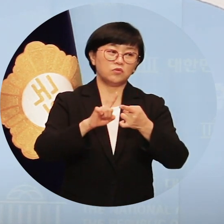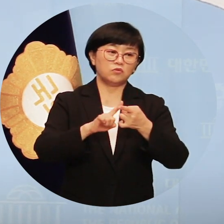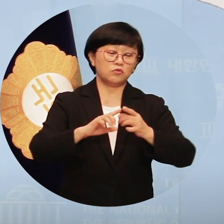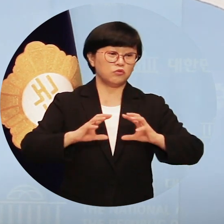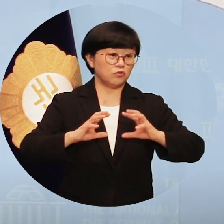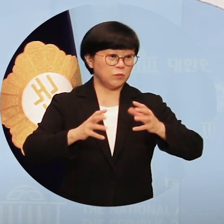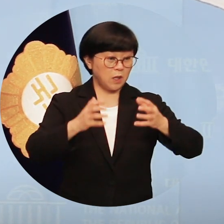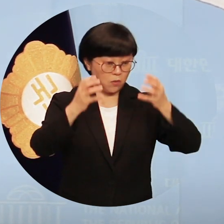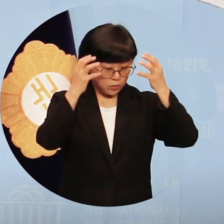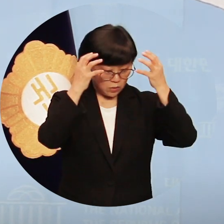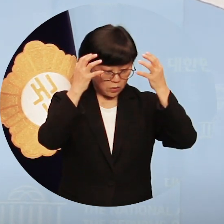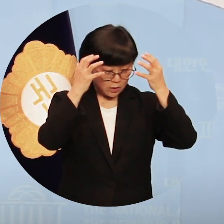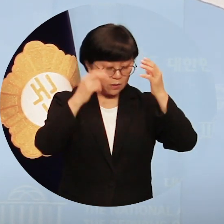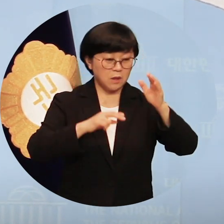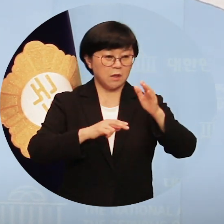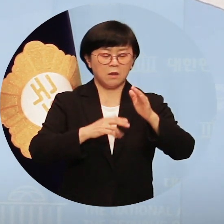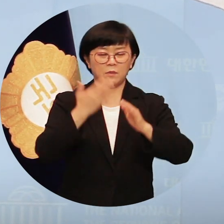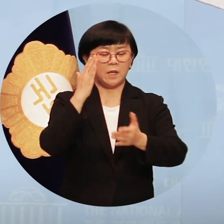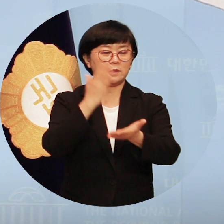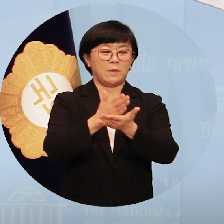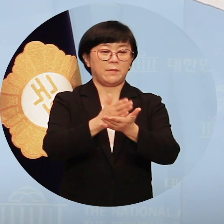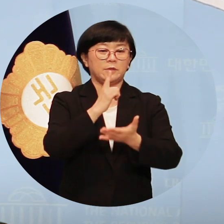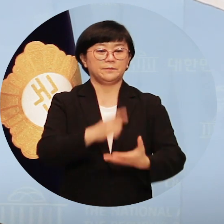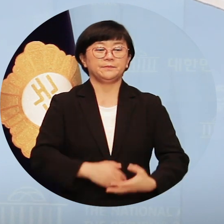없어야 할 것입니다. 감사합니다.